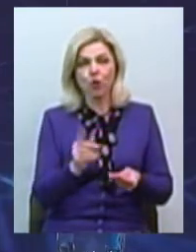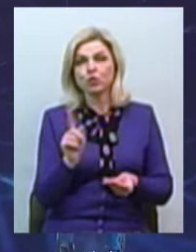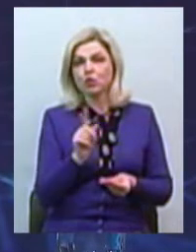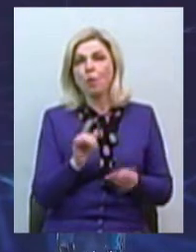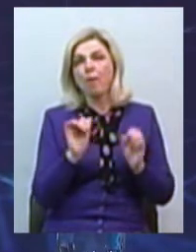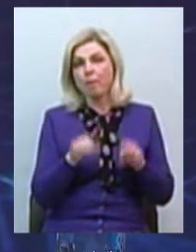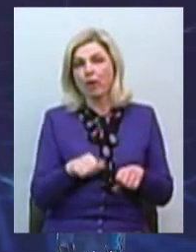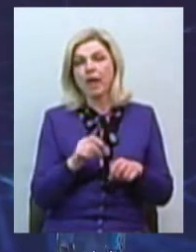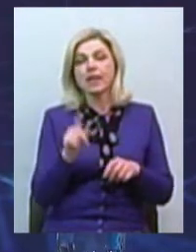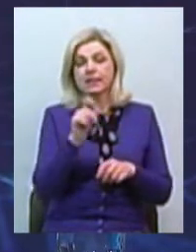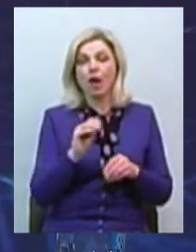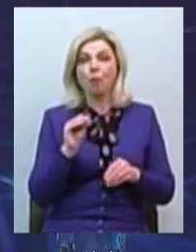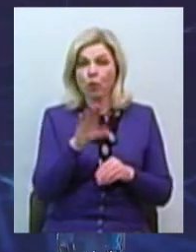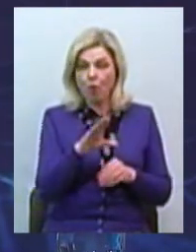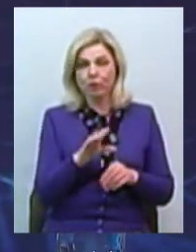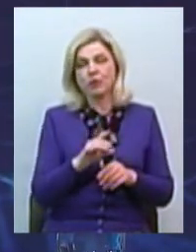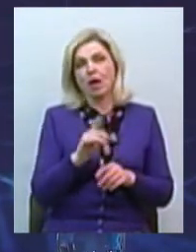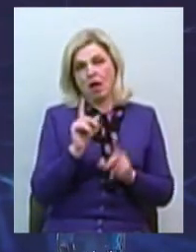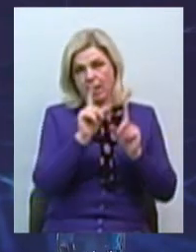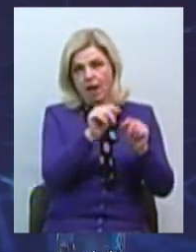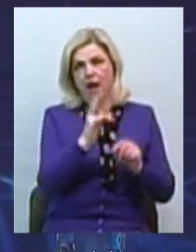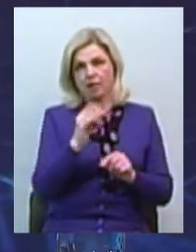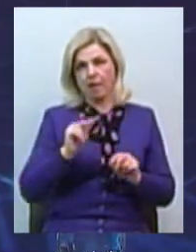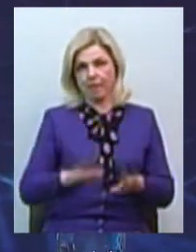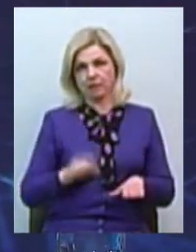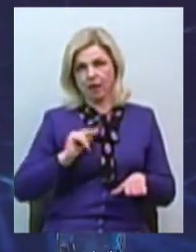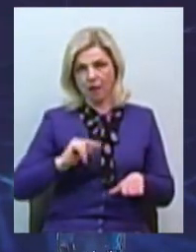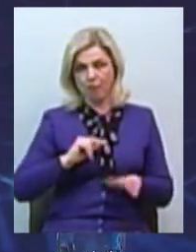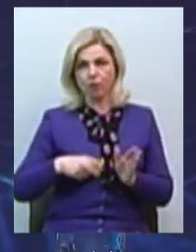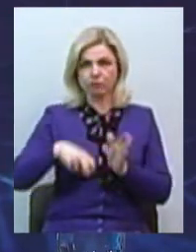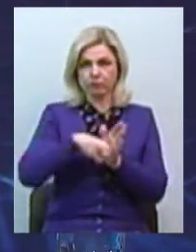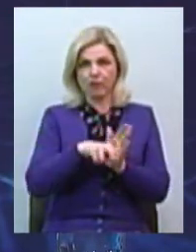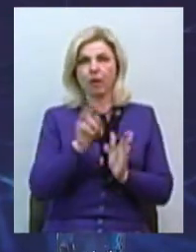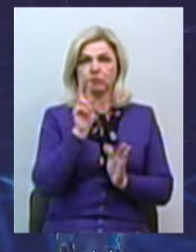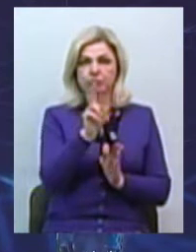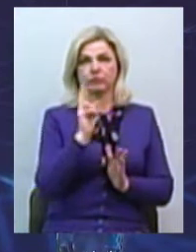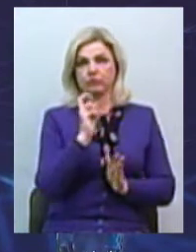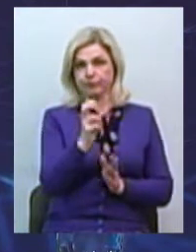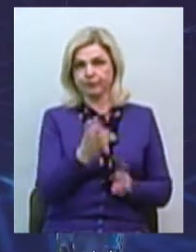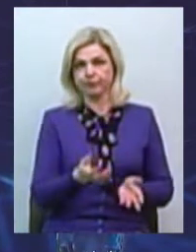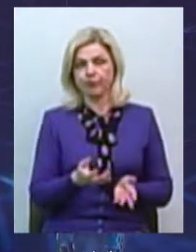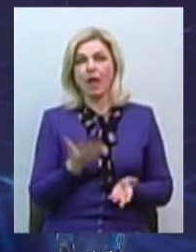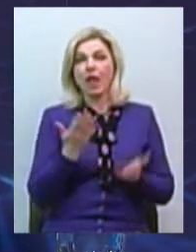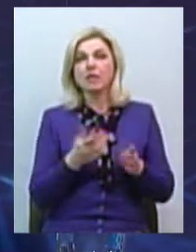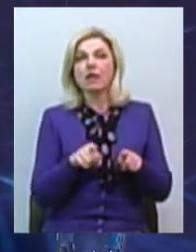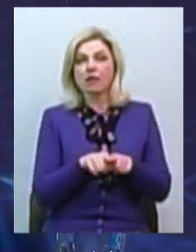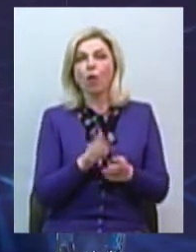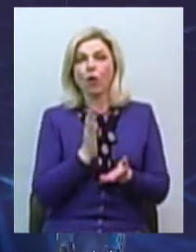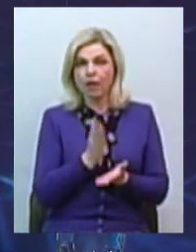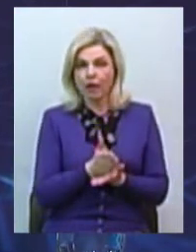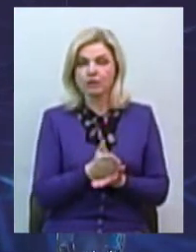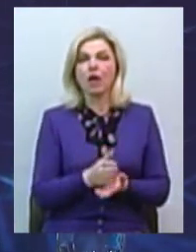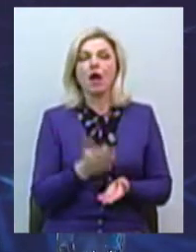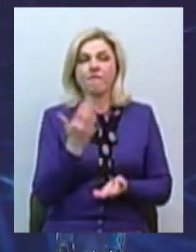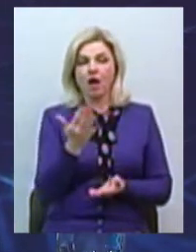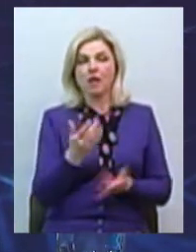через ці перепустки добратися до місця роботи і заходити в громадський транспорт. Якщо таке відбулося, то все ж таки вас